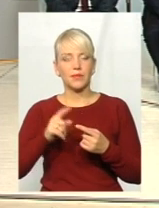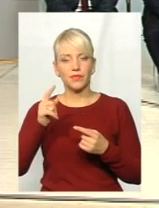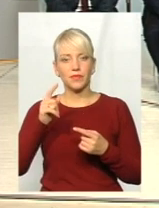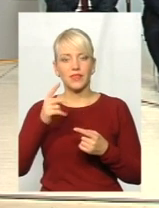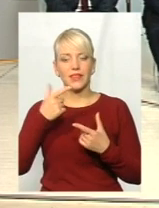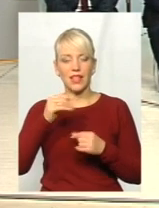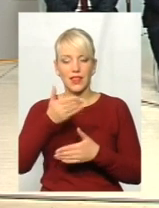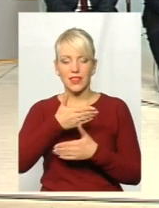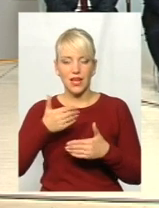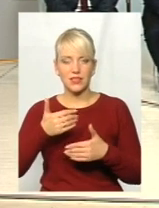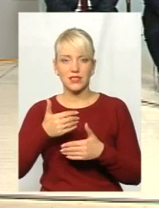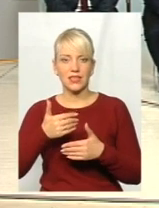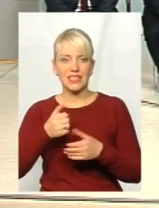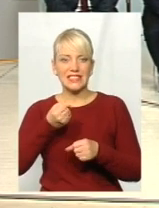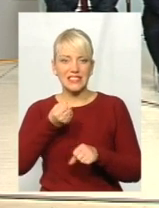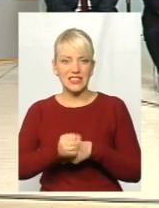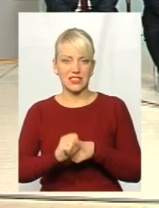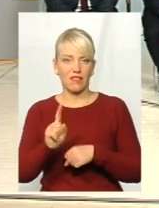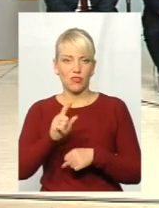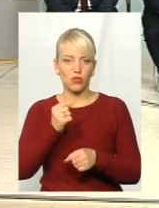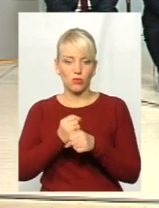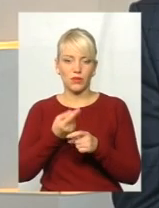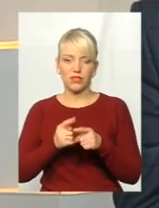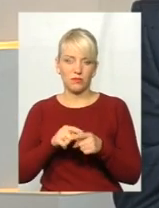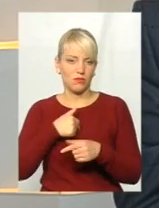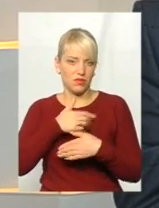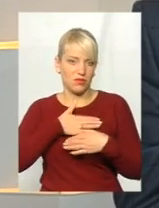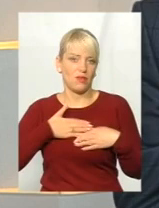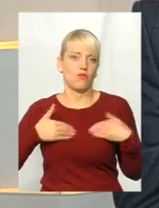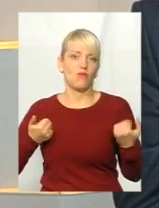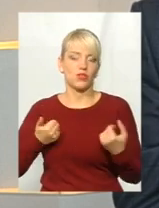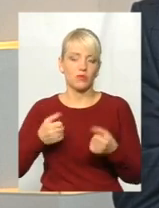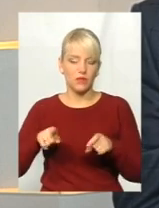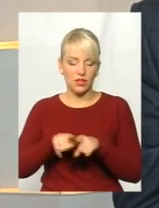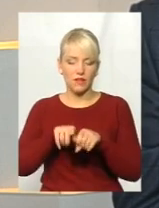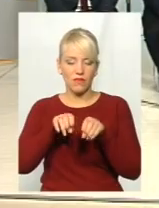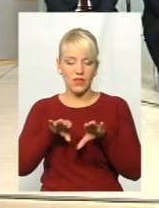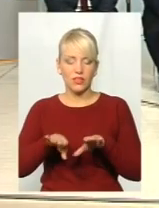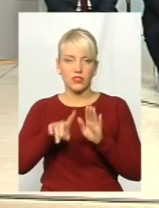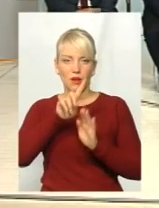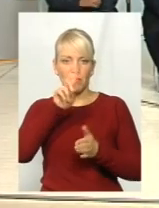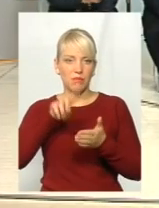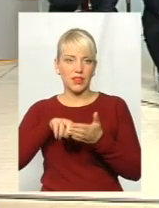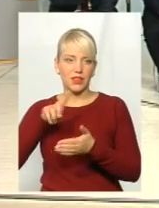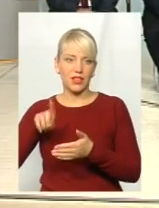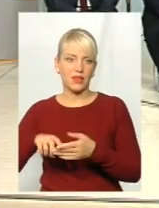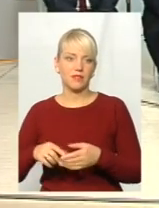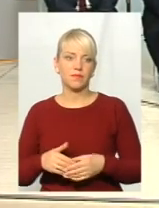заженуть хто куди. І тому ми не хочемо такого вирішення питання. Закон говорить про